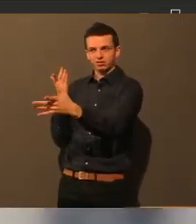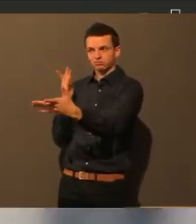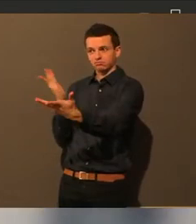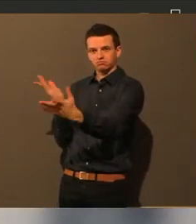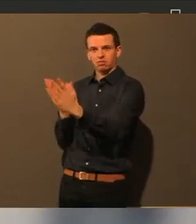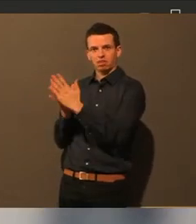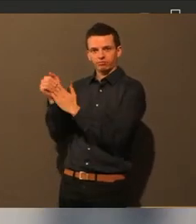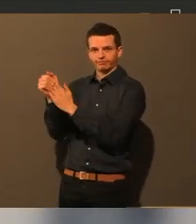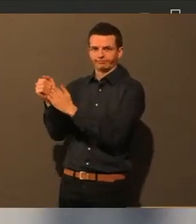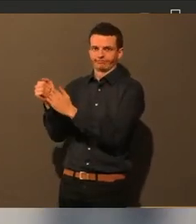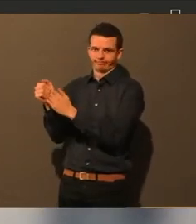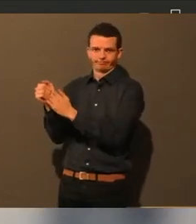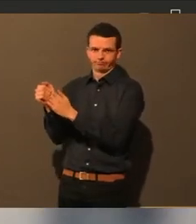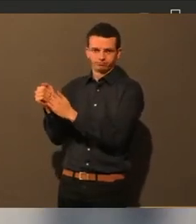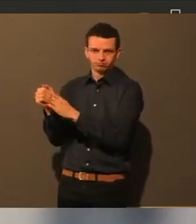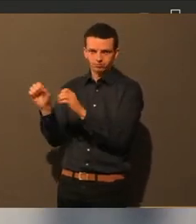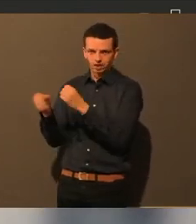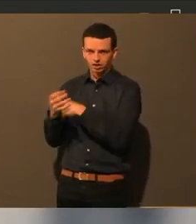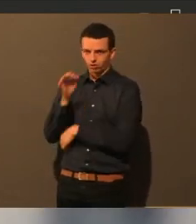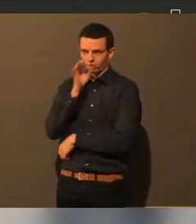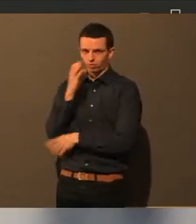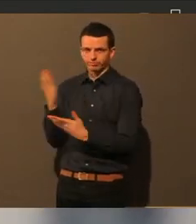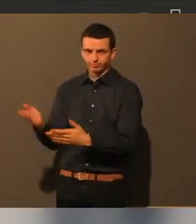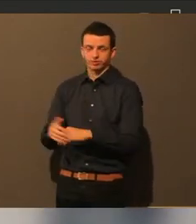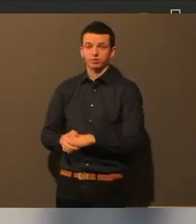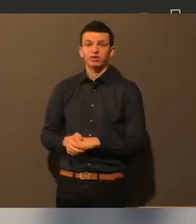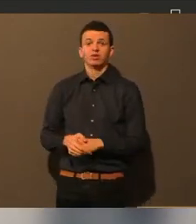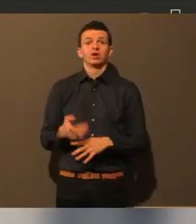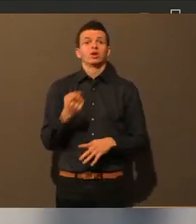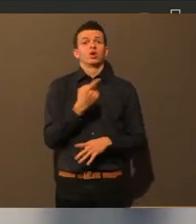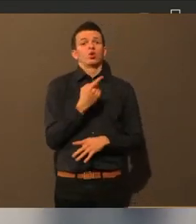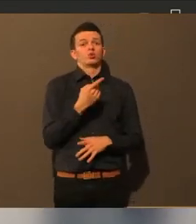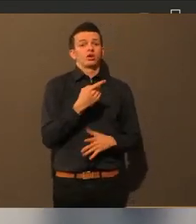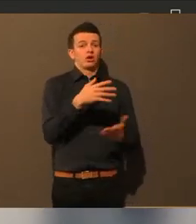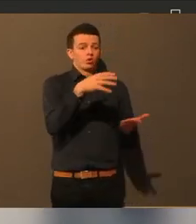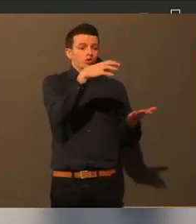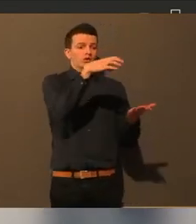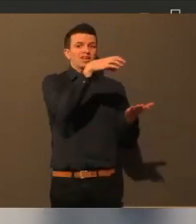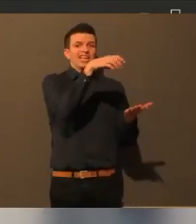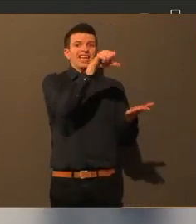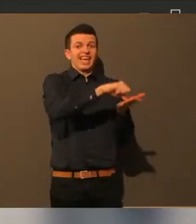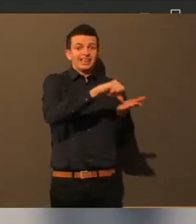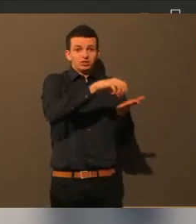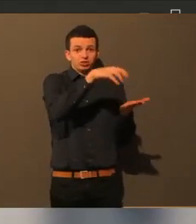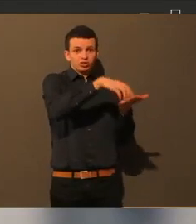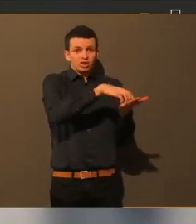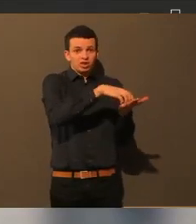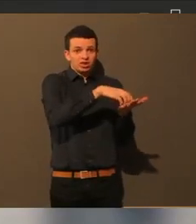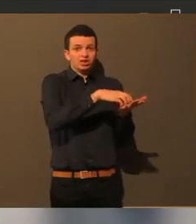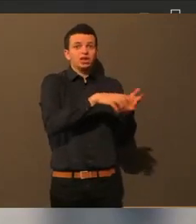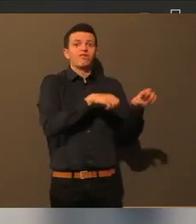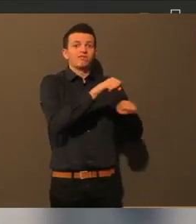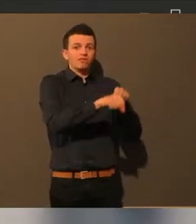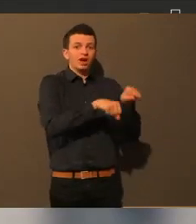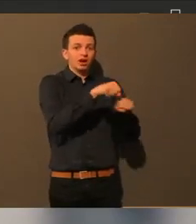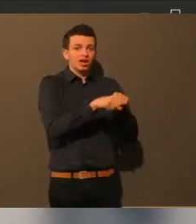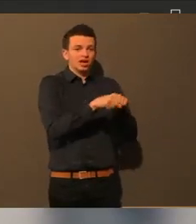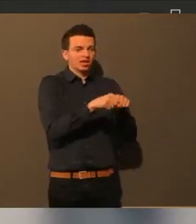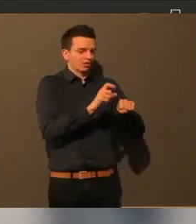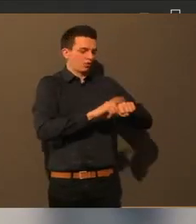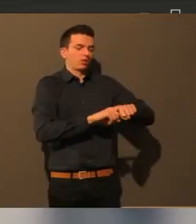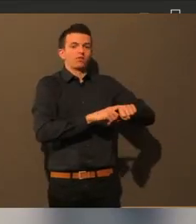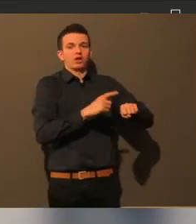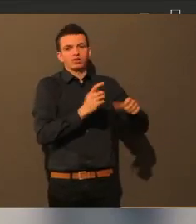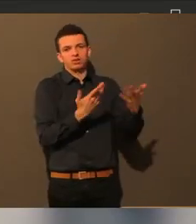nicht sicher sind. Also, aber ja, muss man vielleicht mal gucken, ob vielleicht, wenn die Frequenz nicht so hoch ist, ob man da was